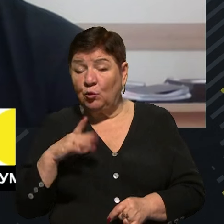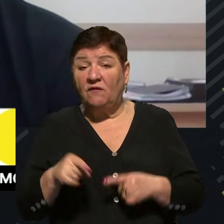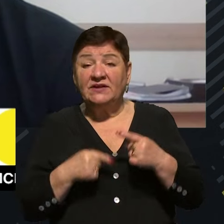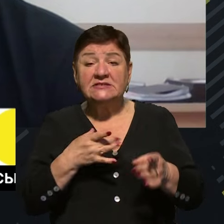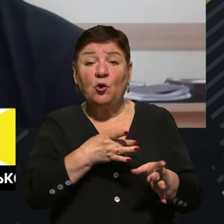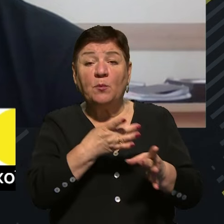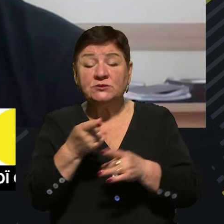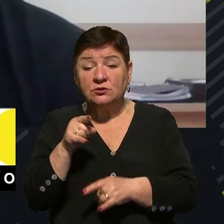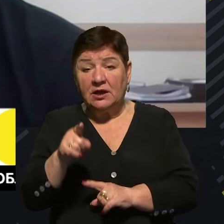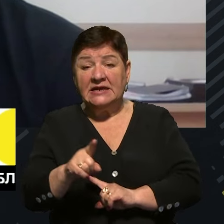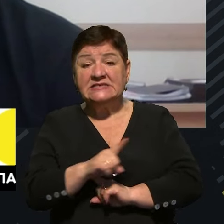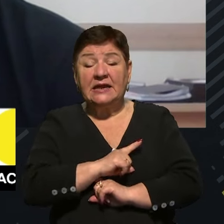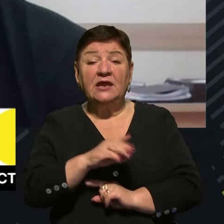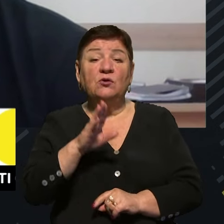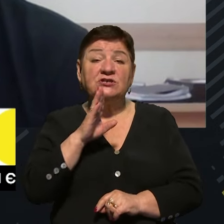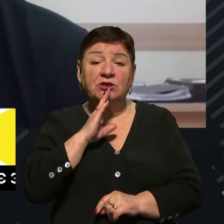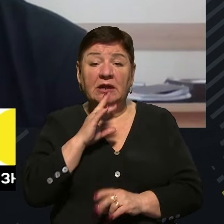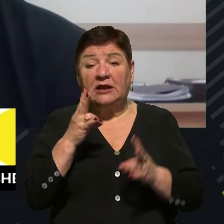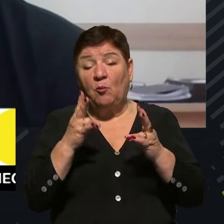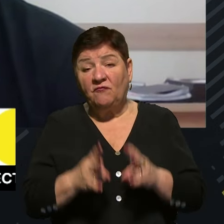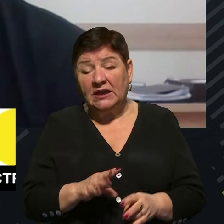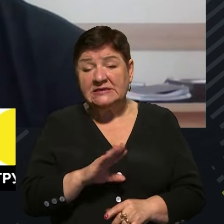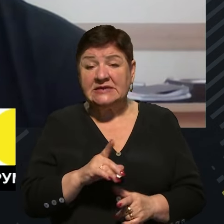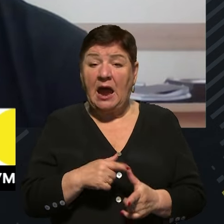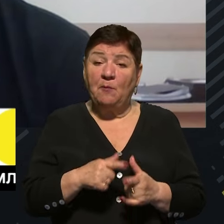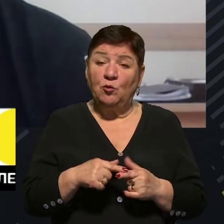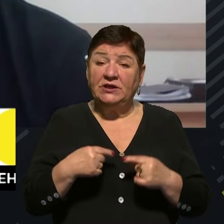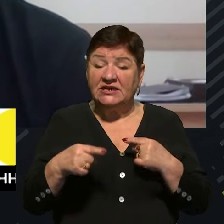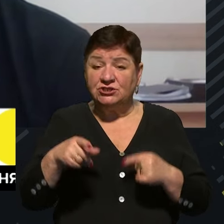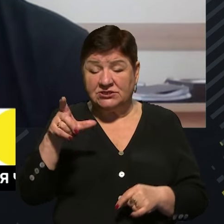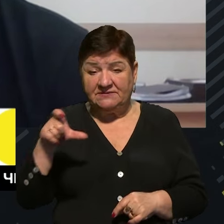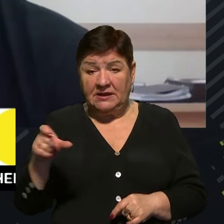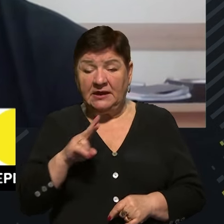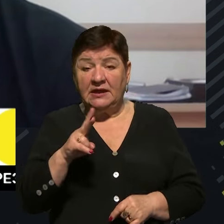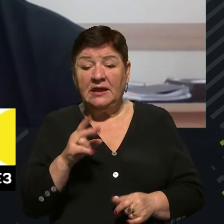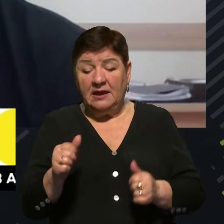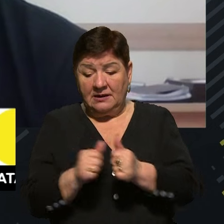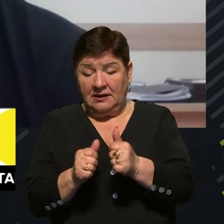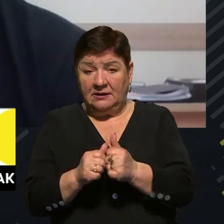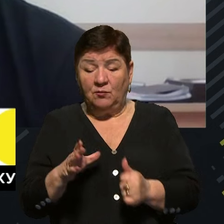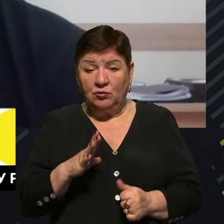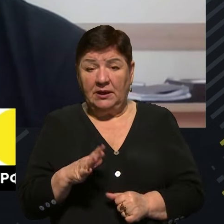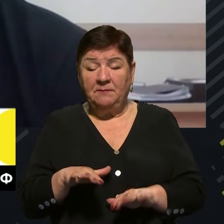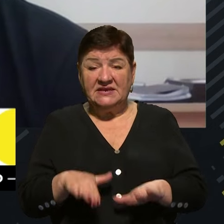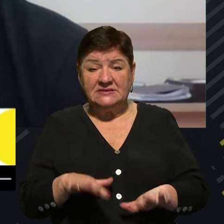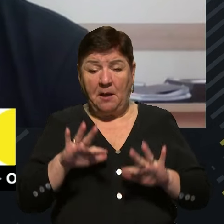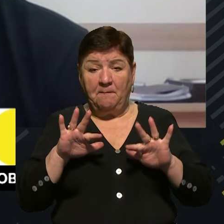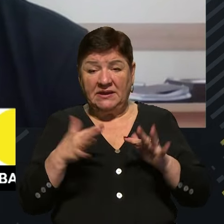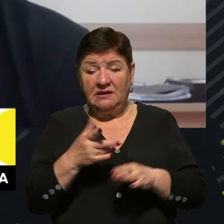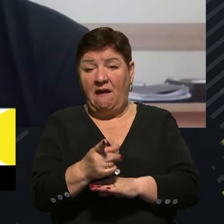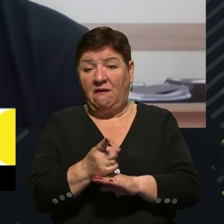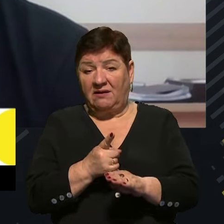обстрілу цього загинула жінка, чи травмувалися або чи не травмувалися інші цивільні, які знаходилися поблизу місця падіння ракети?